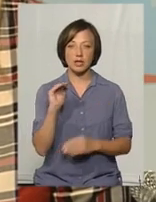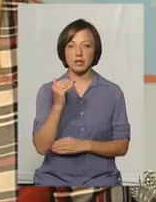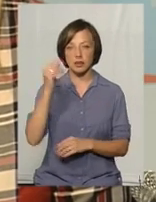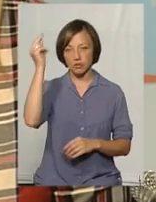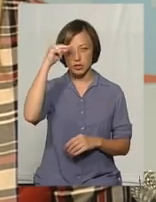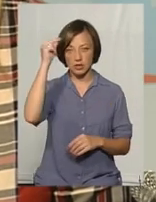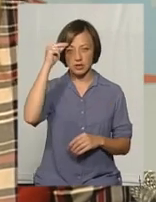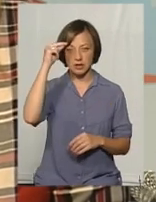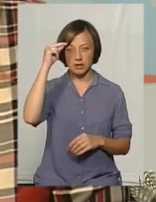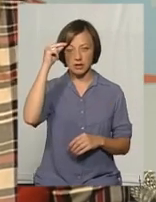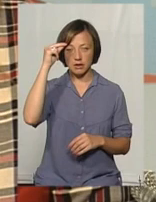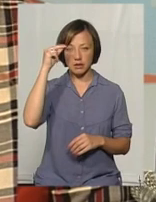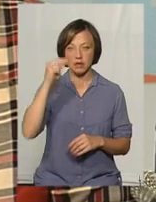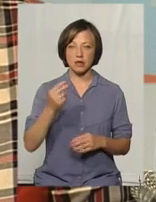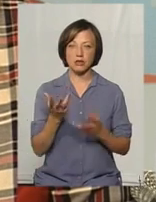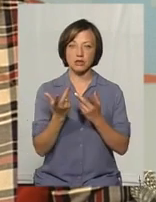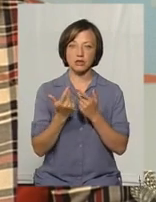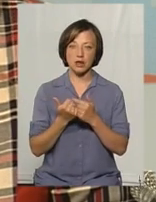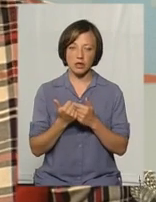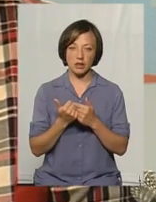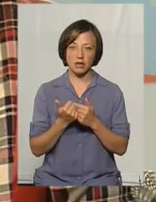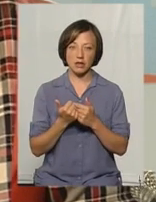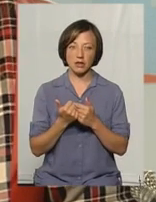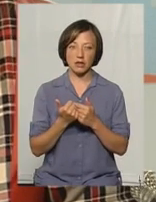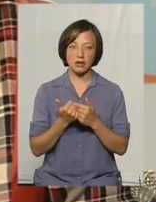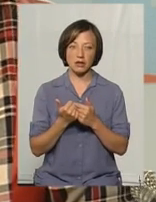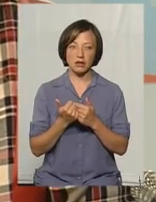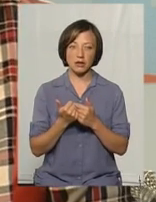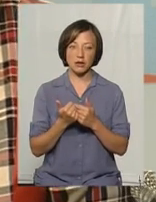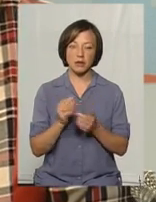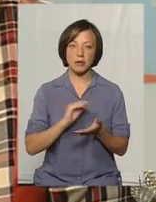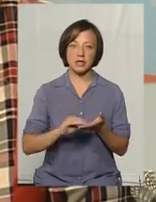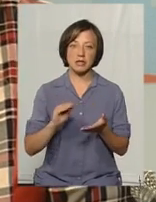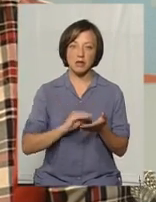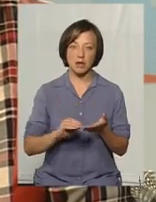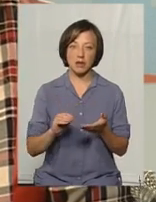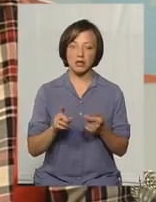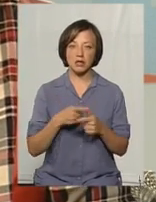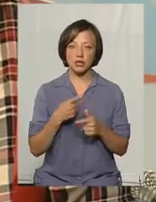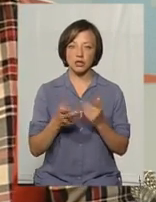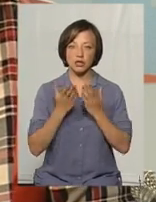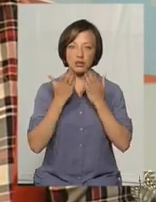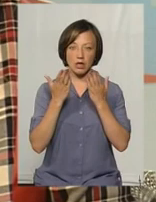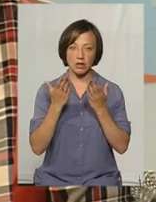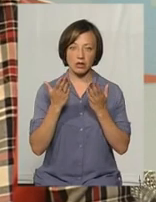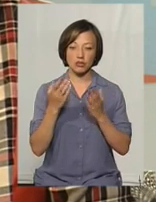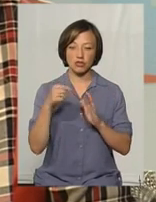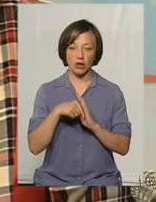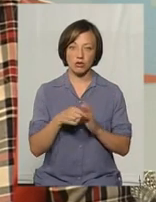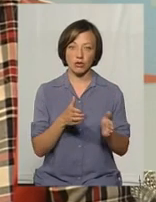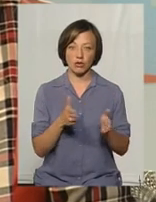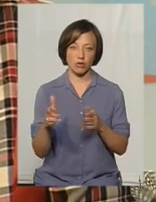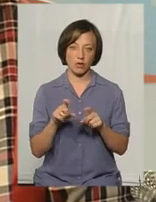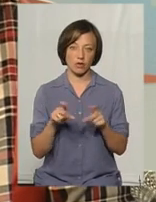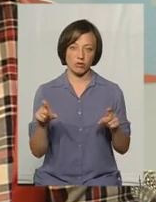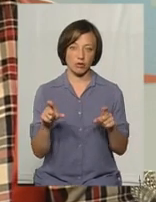навчилася читати, якщо дитина навчилася писати чи вміє прочитати щось, означає, що